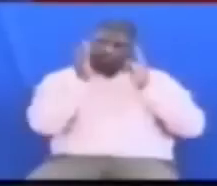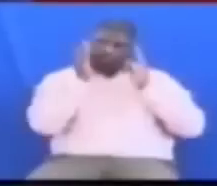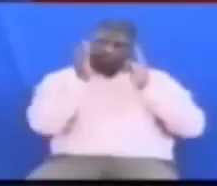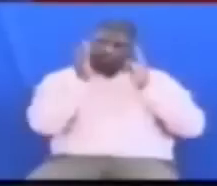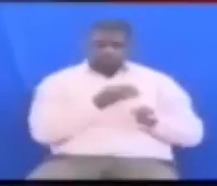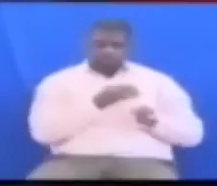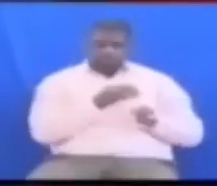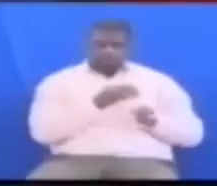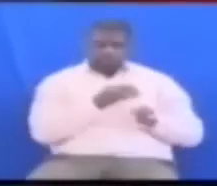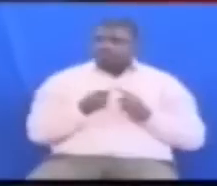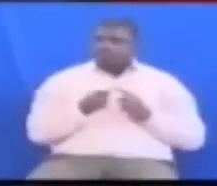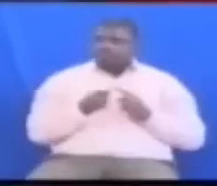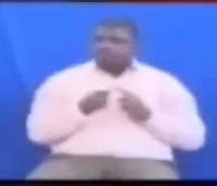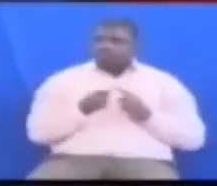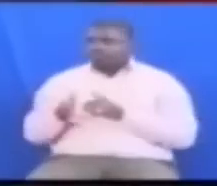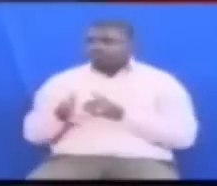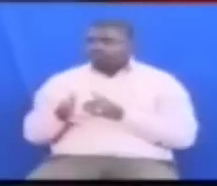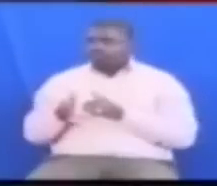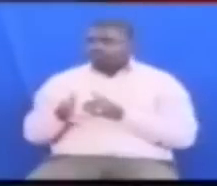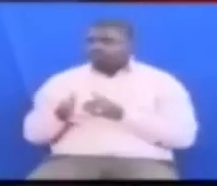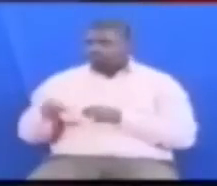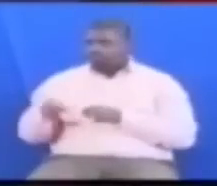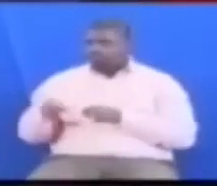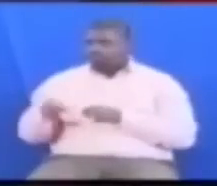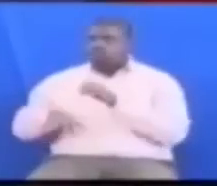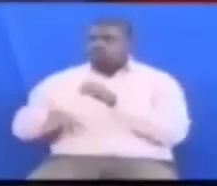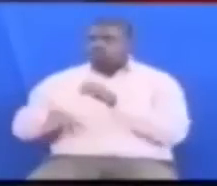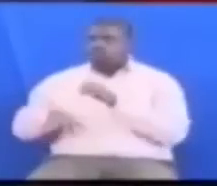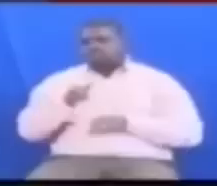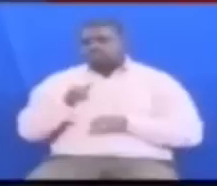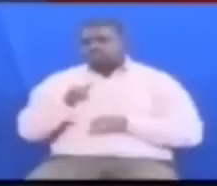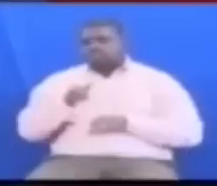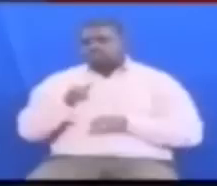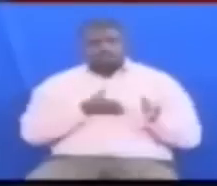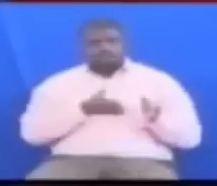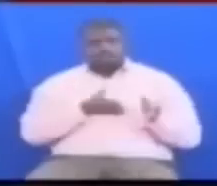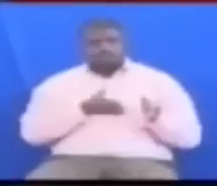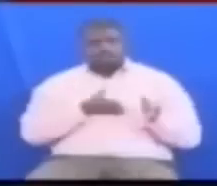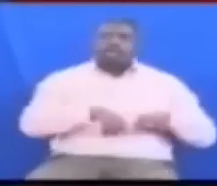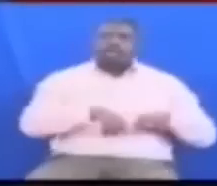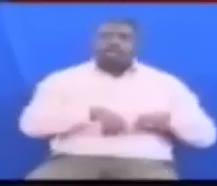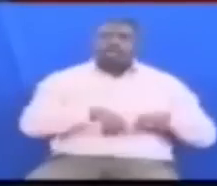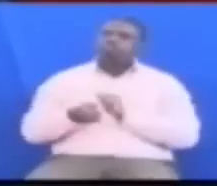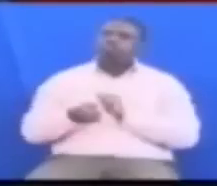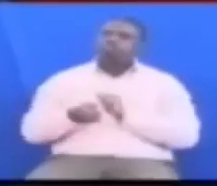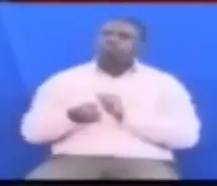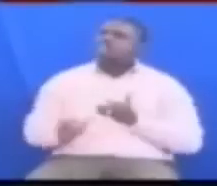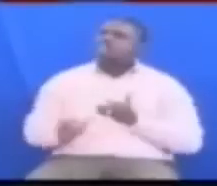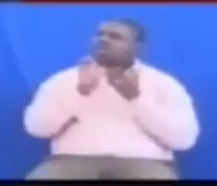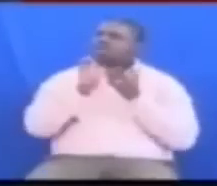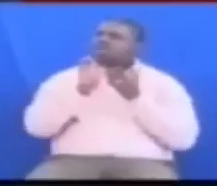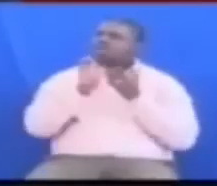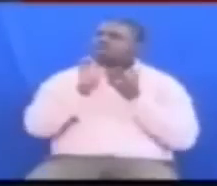Chaguzi wa serikari za mita Kazungumza mwakahutu wa kuwa na uchaguzi wa serikari za mita Lakini mweshimua mwenye kiti kuna mambu ya ajabu sana Ya mekua